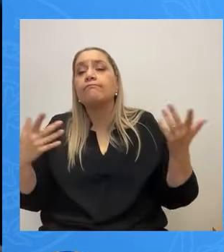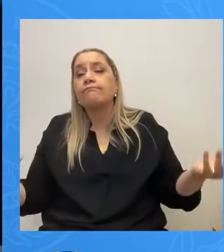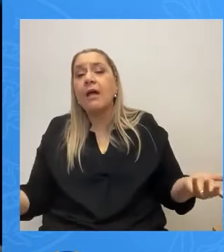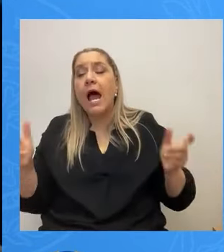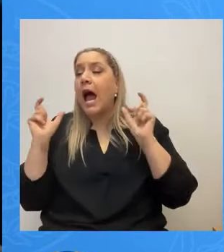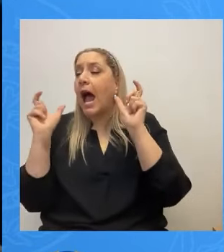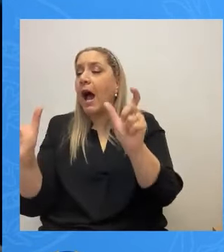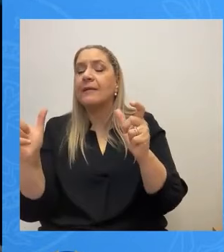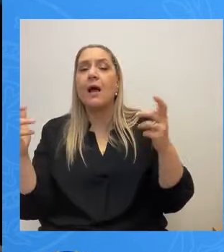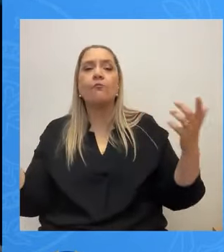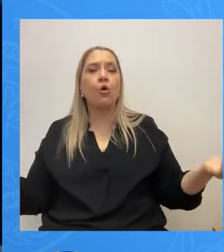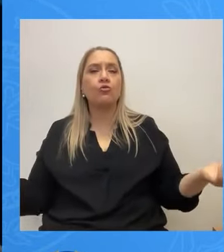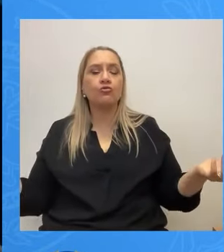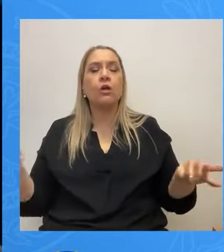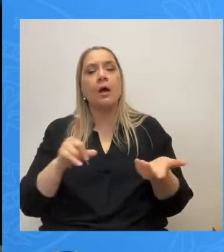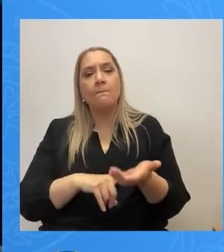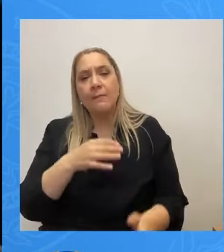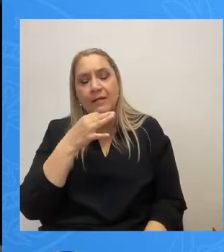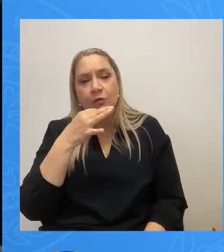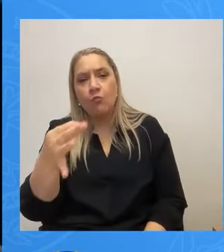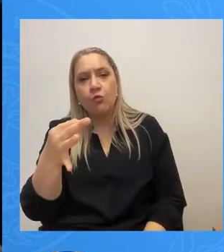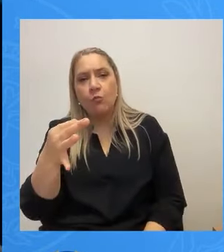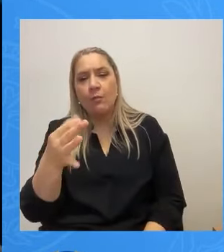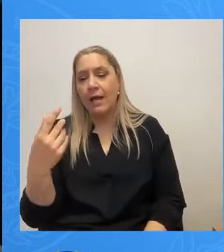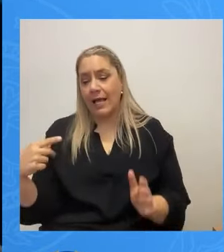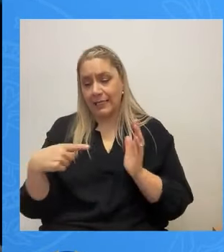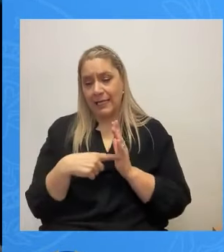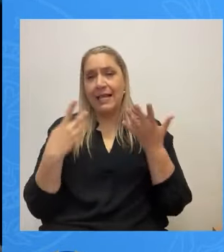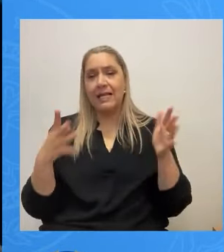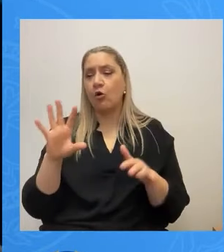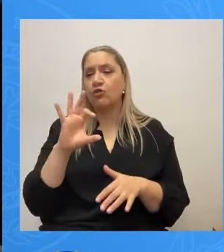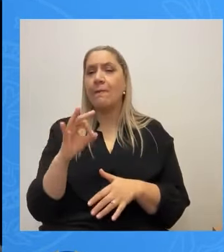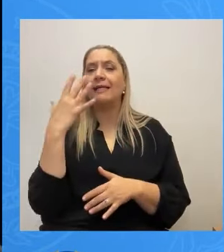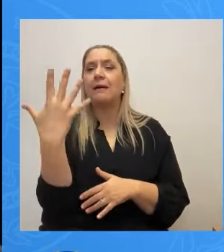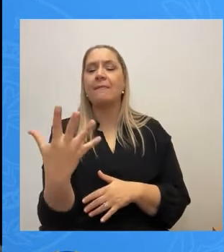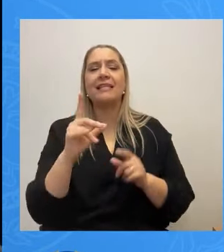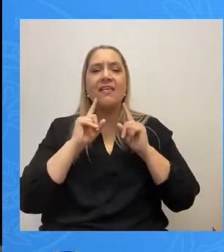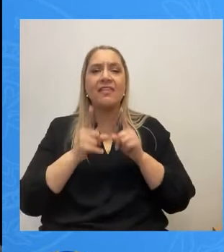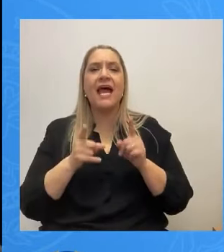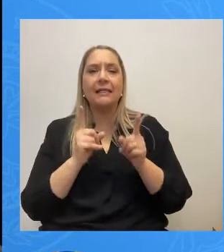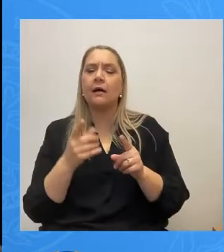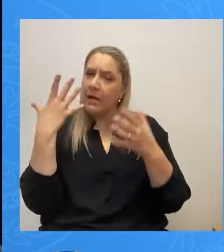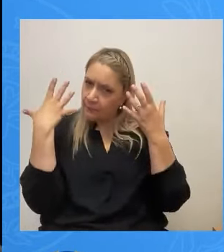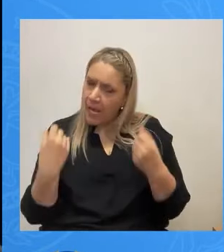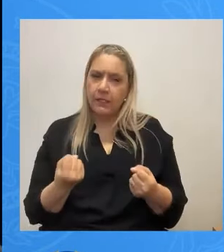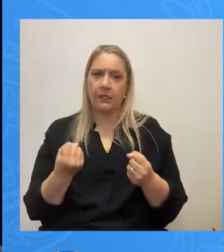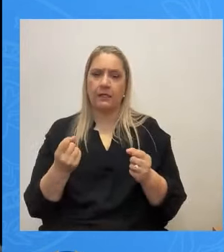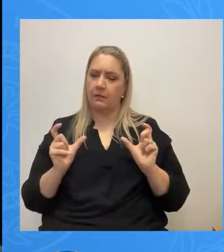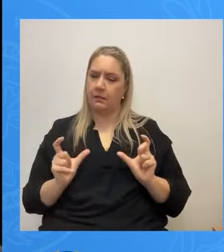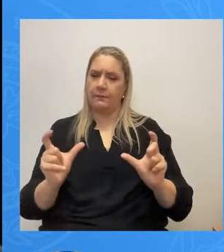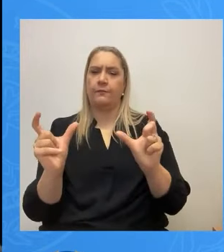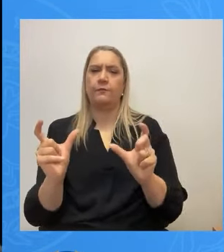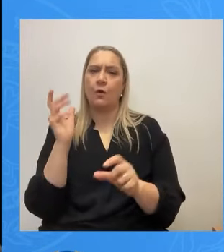Και να το πω έτσι, ίσως το βασιλικό διάταγμα του 55 δίνει μια δυνατότητα γραμμής άμυνας. Γιατί